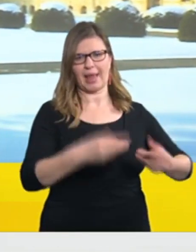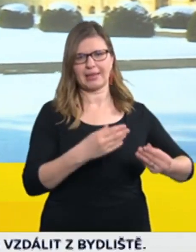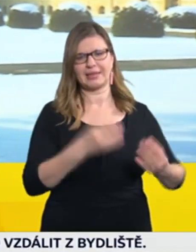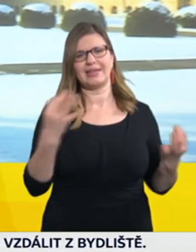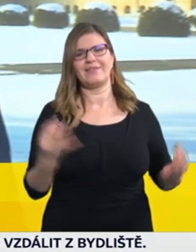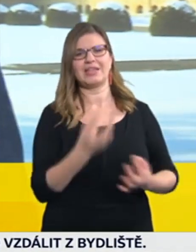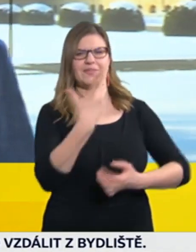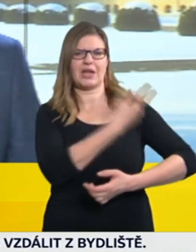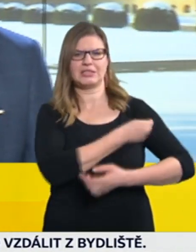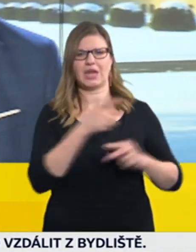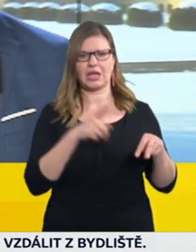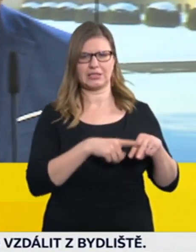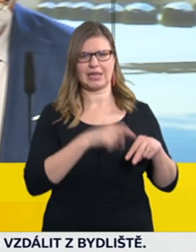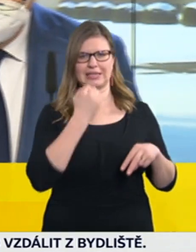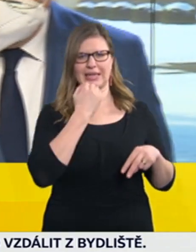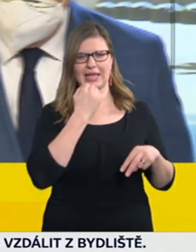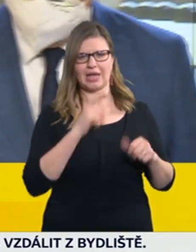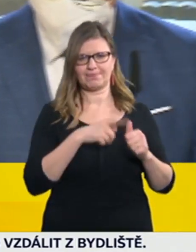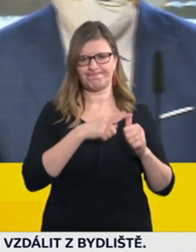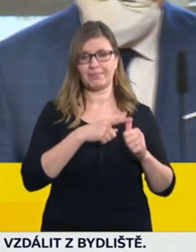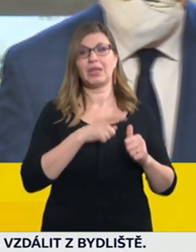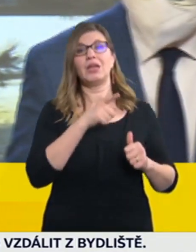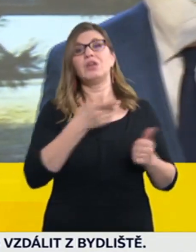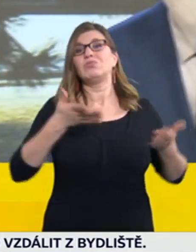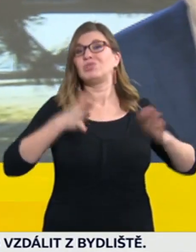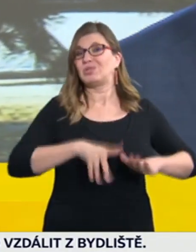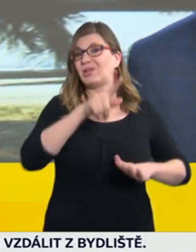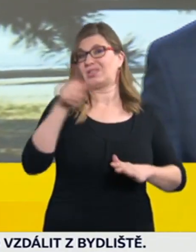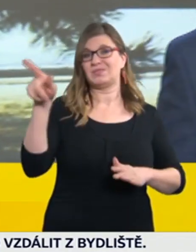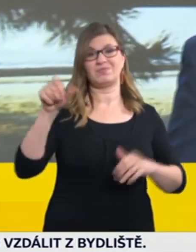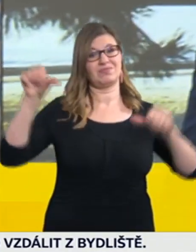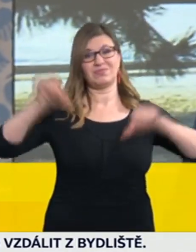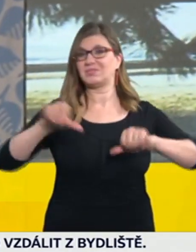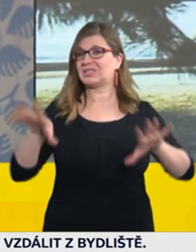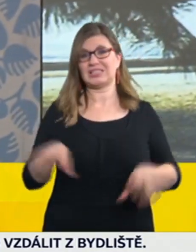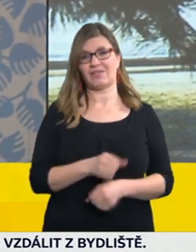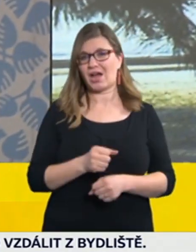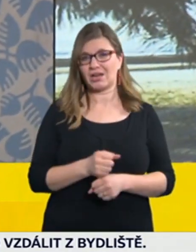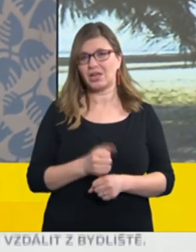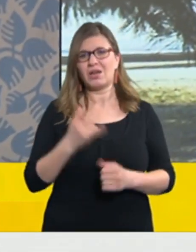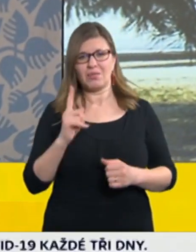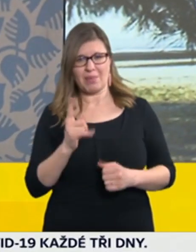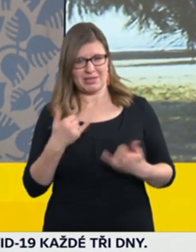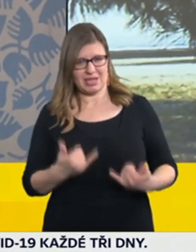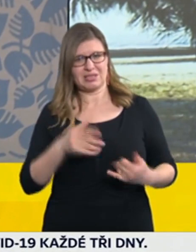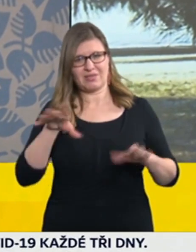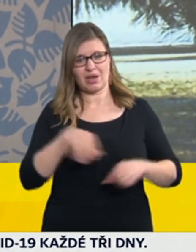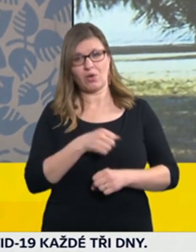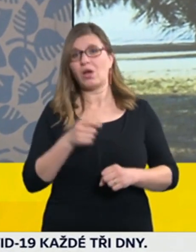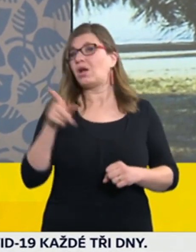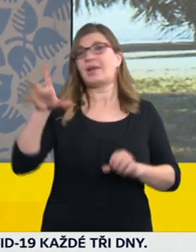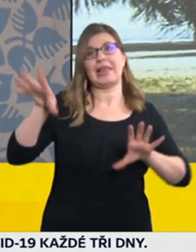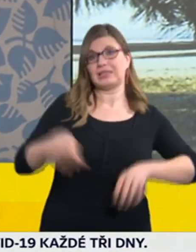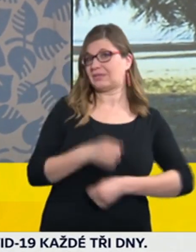zajímalo, jestli máte připravený nějaký alternativní plan v případě, že nebude schválena nebo doporučena od lidi starší